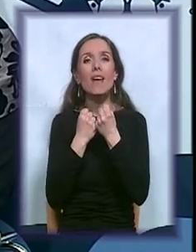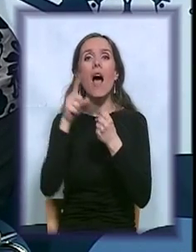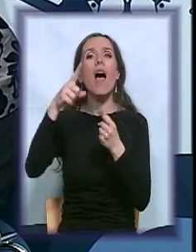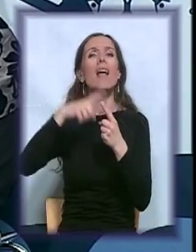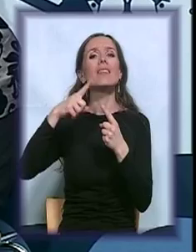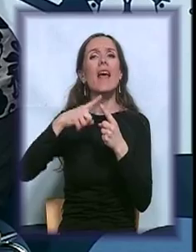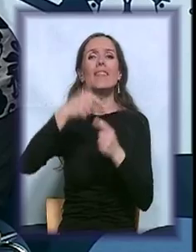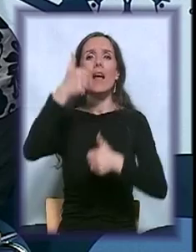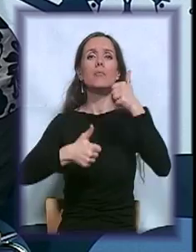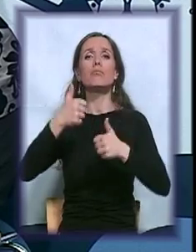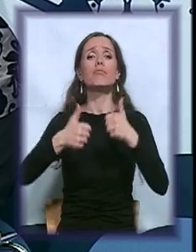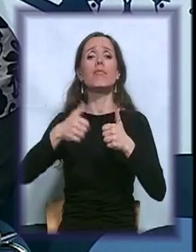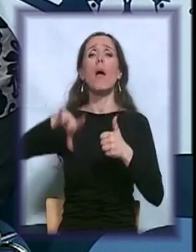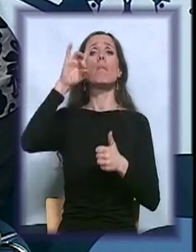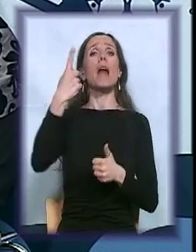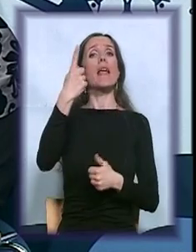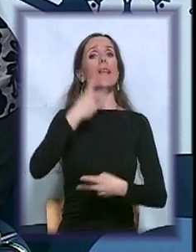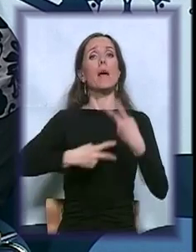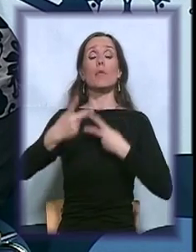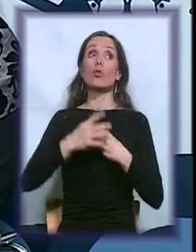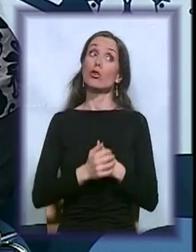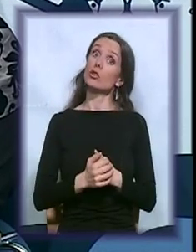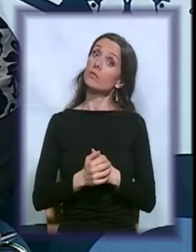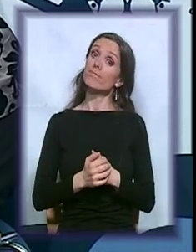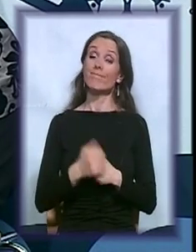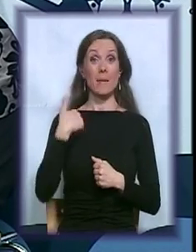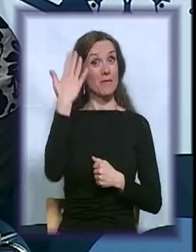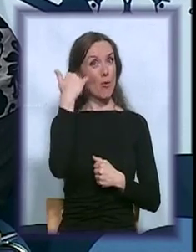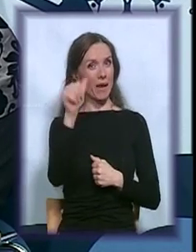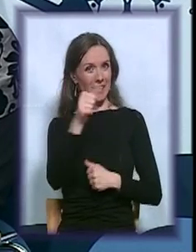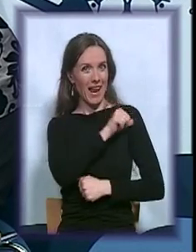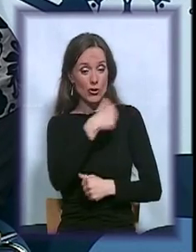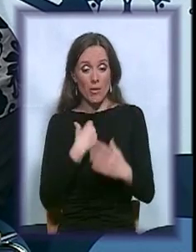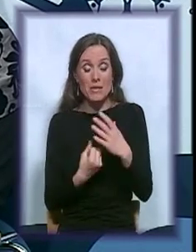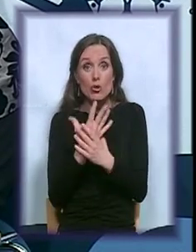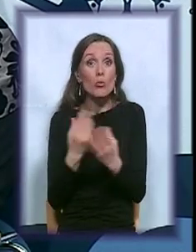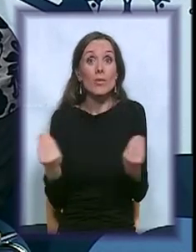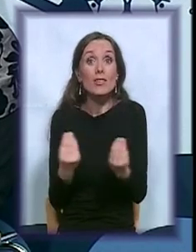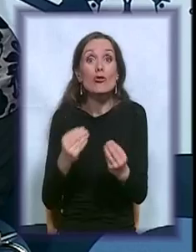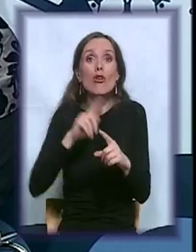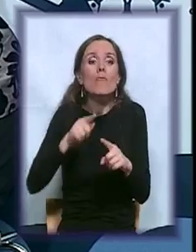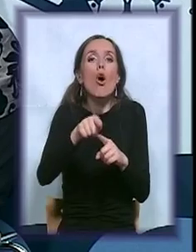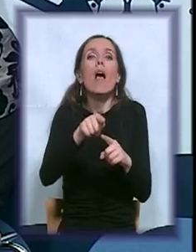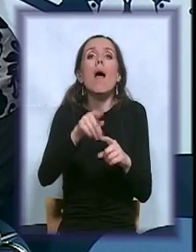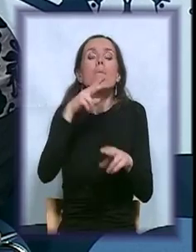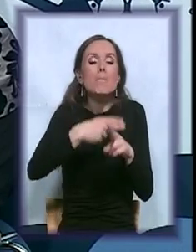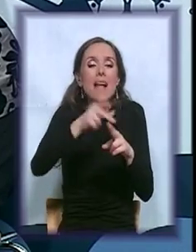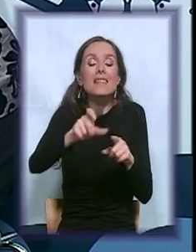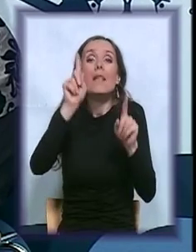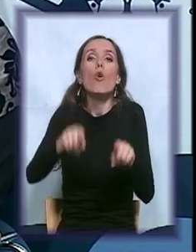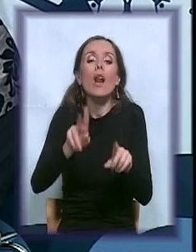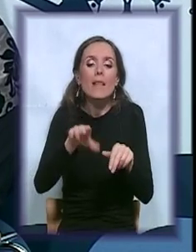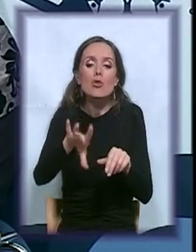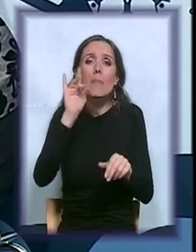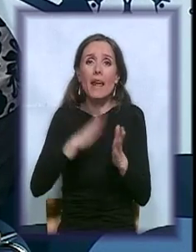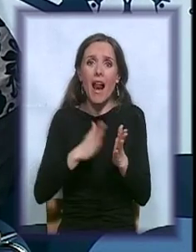jedan proizvođač. Mi smo se upravo formirali prije danes godina zbog mogućnosti pacijenta da bira. Znate, ako on dobije